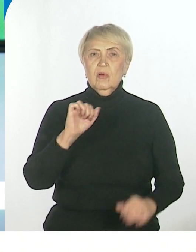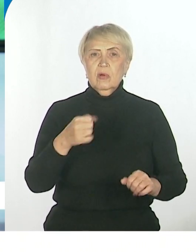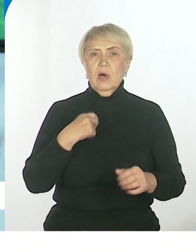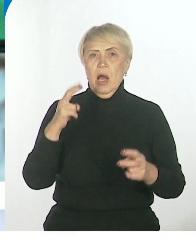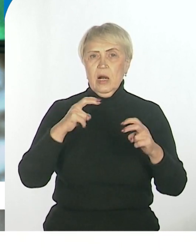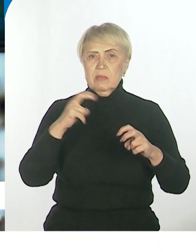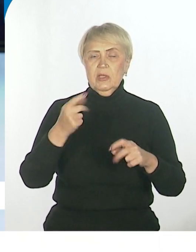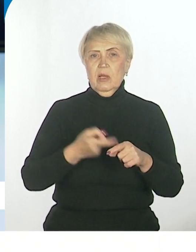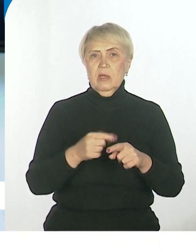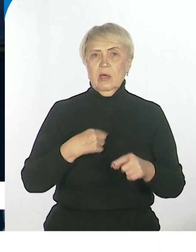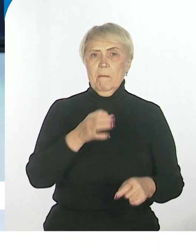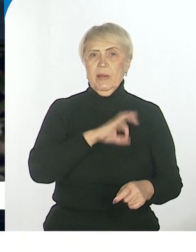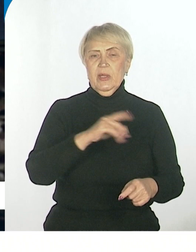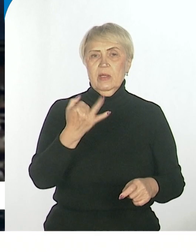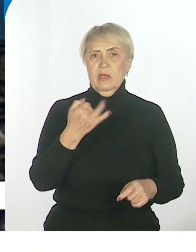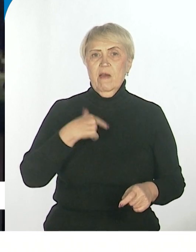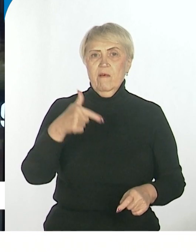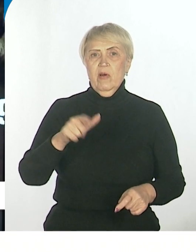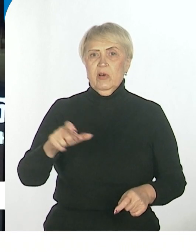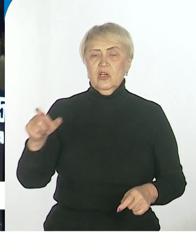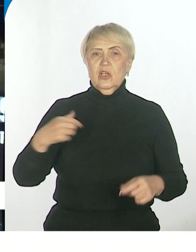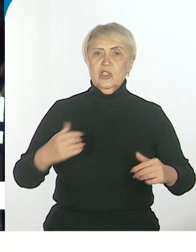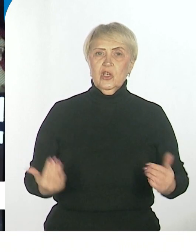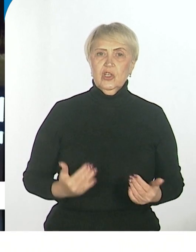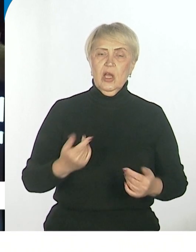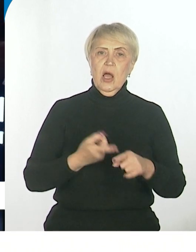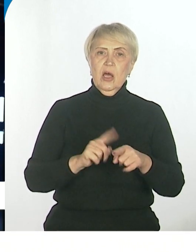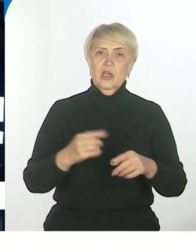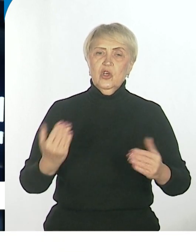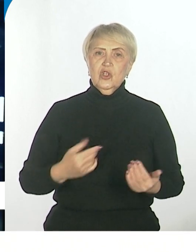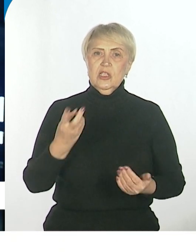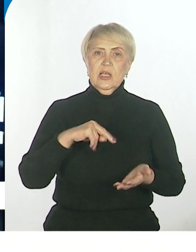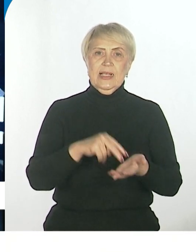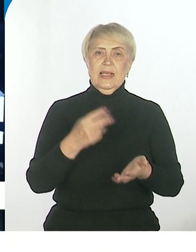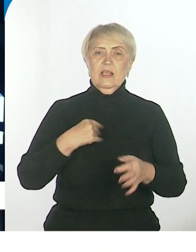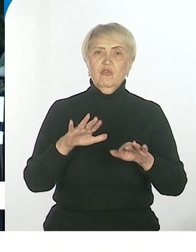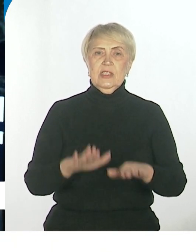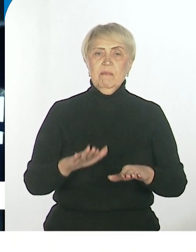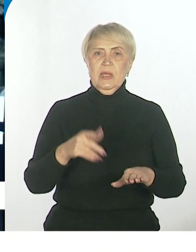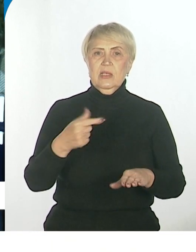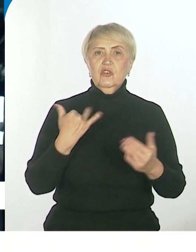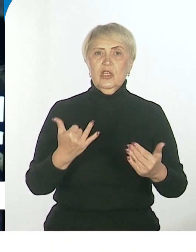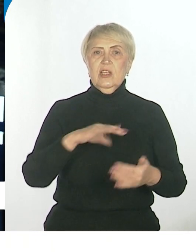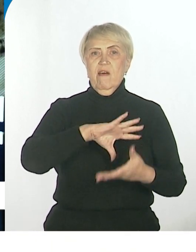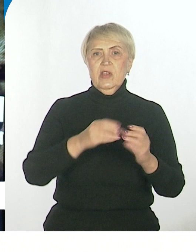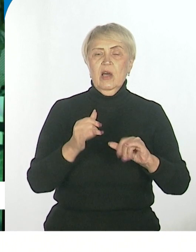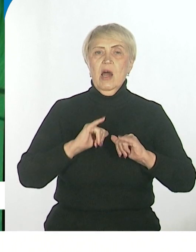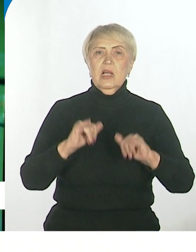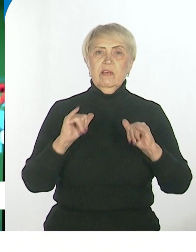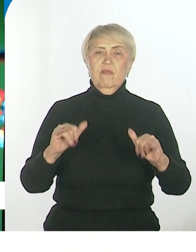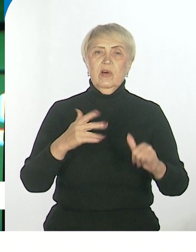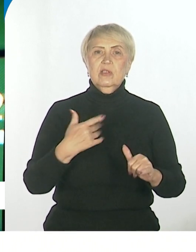Мы можем и в гражданской жизни, это сейчас жизнь не стоит на месте, мы все развиваемся. Это очень сейчас востребовано.